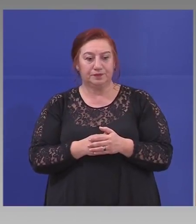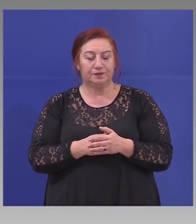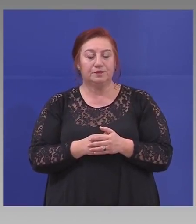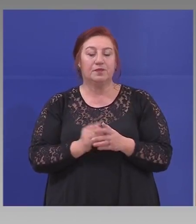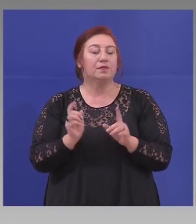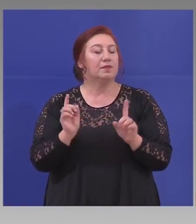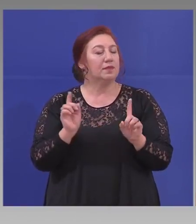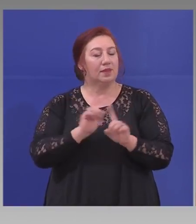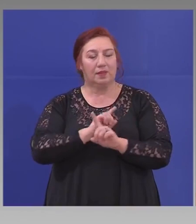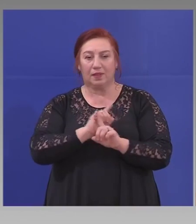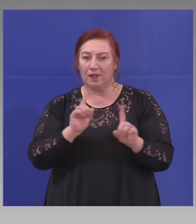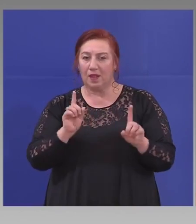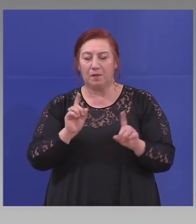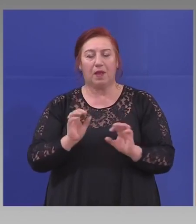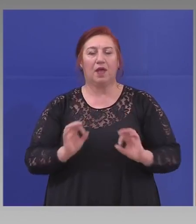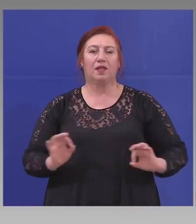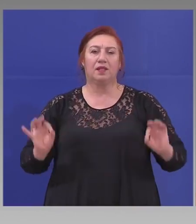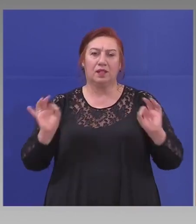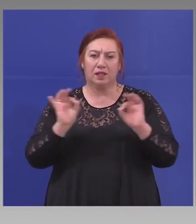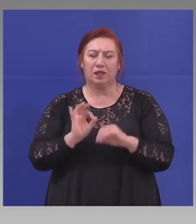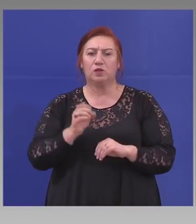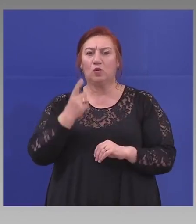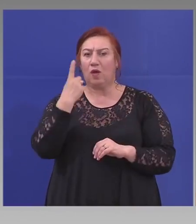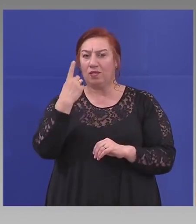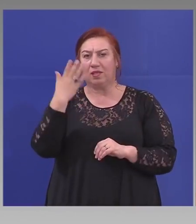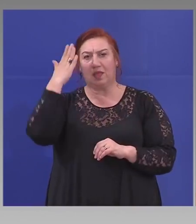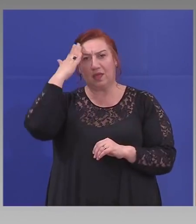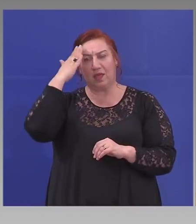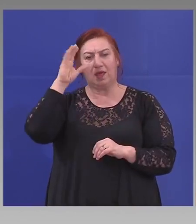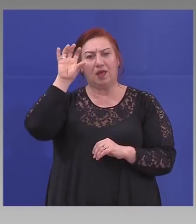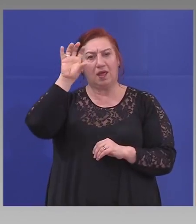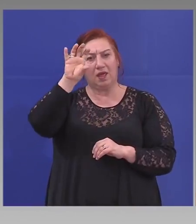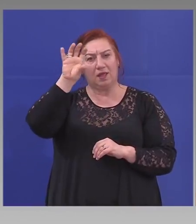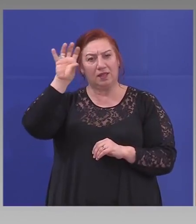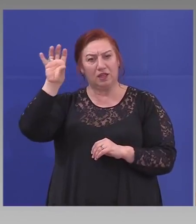няма нито една държава, която